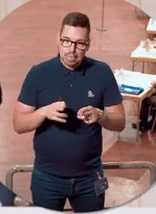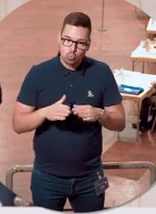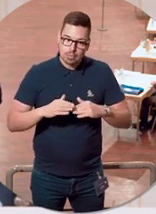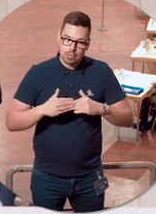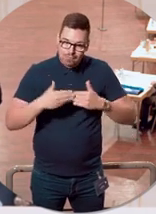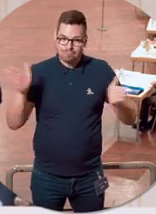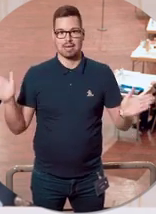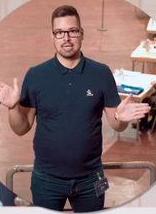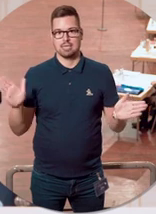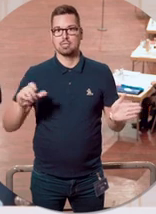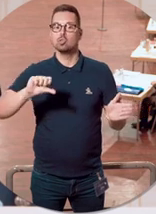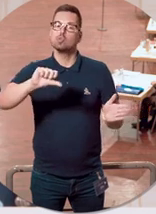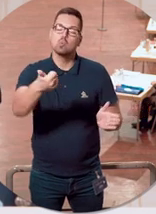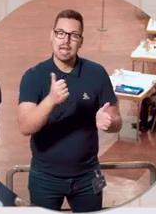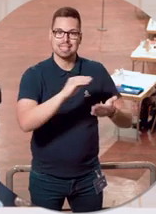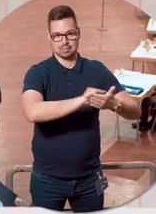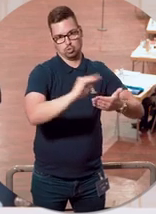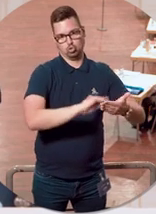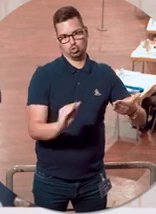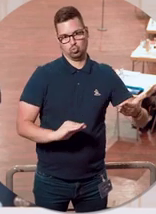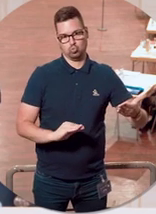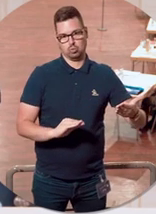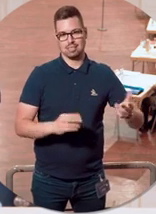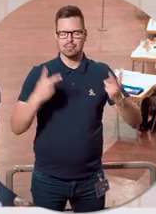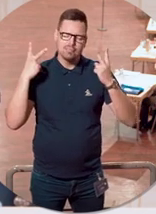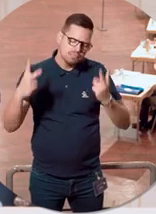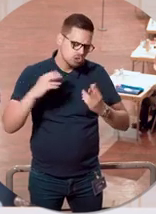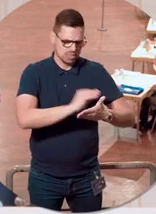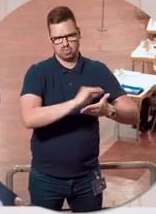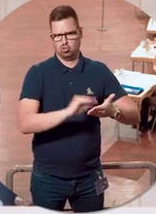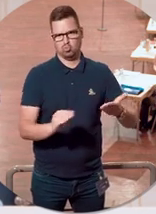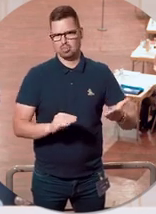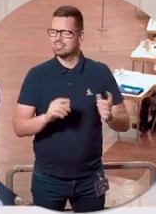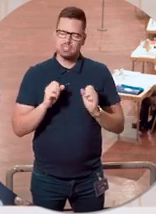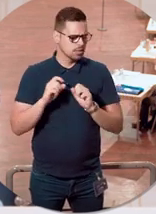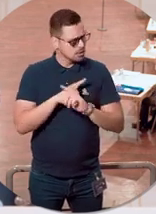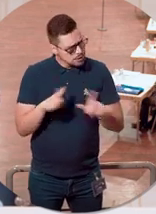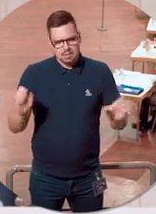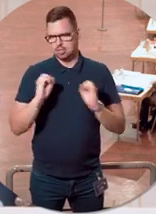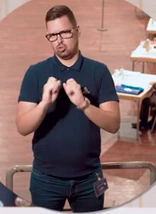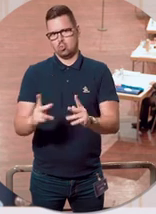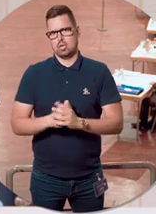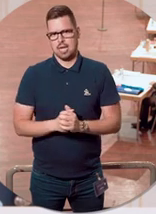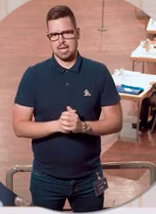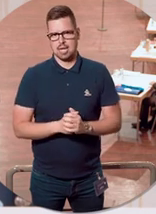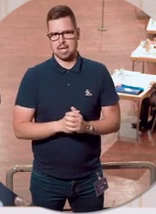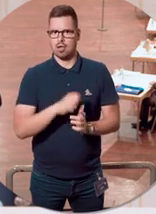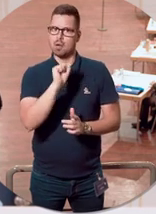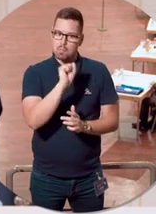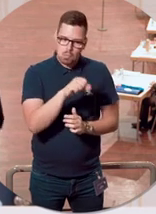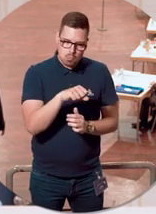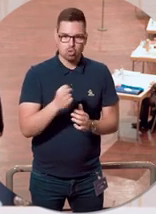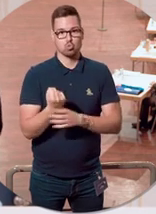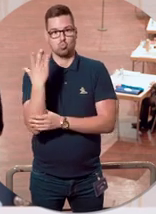erster Stelle in Schulen, bei Schülerinnen und Schülern. Es ist einfach nicht okay, wenn es auf der einen Seite möglich ist, nochmal